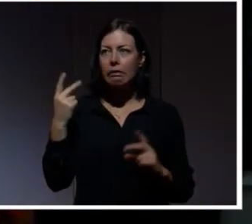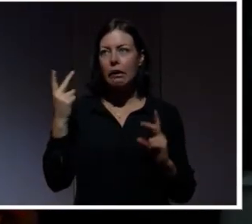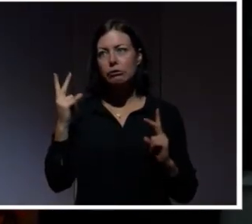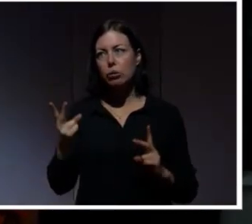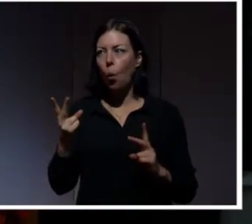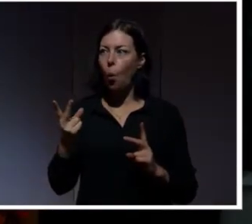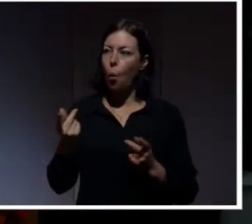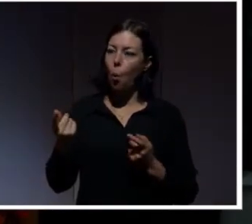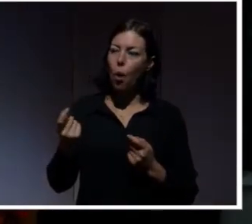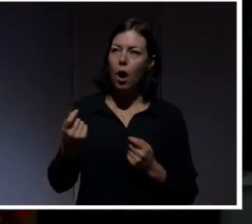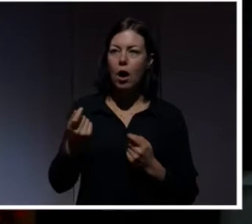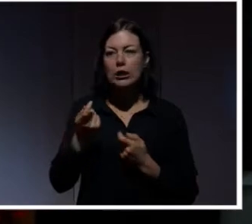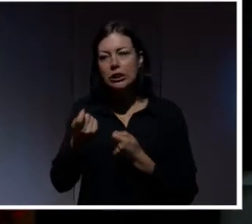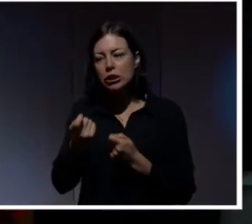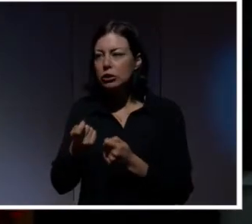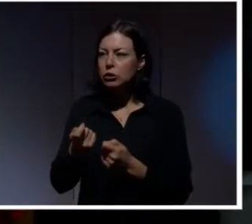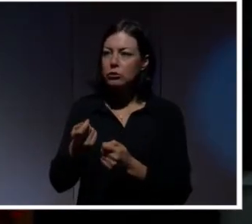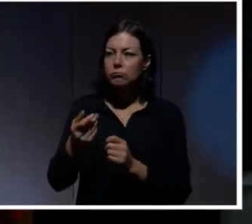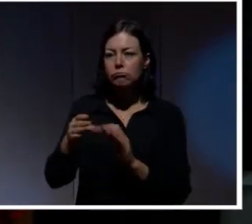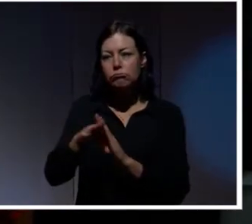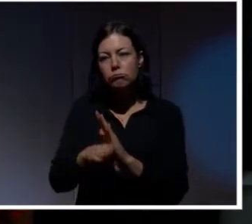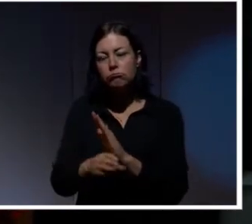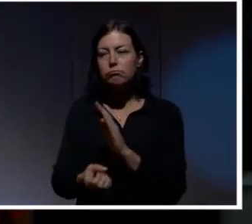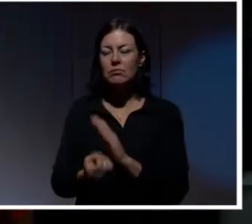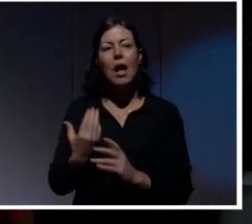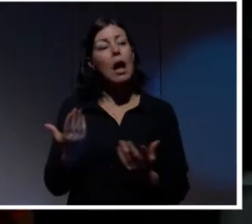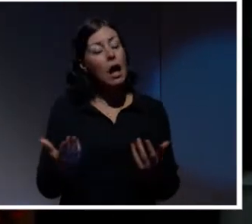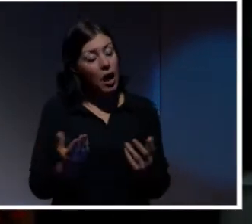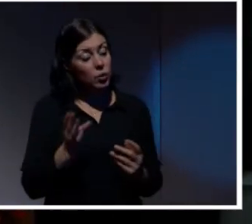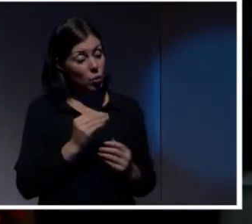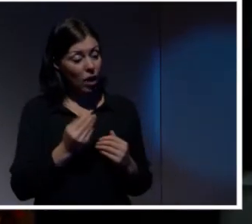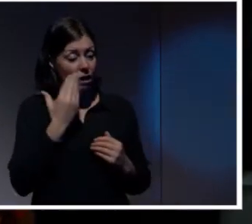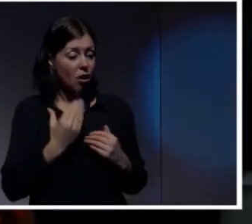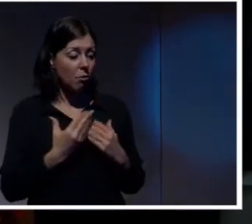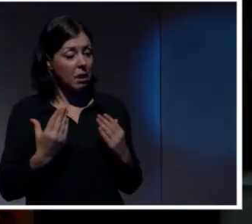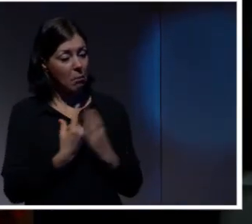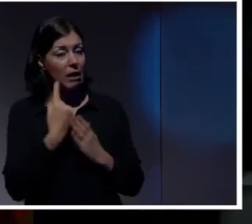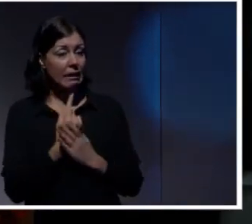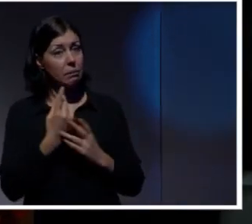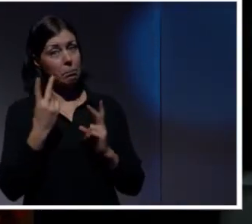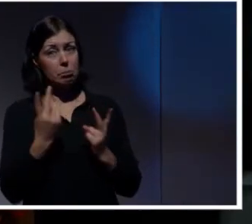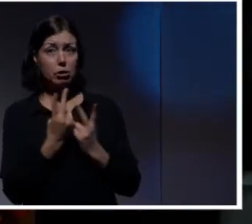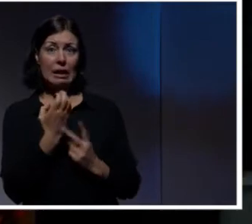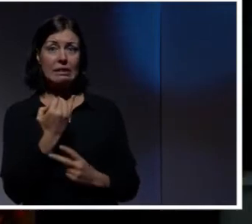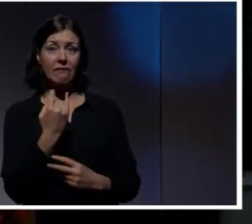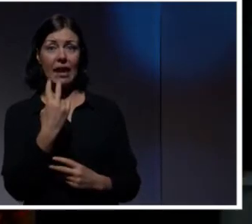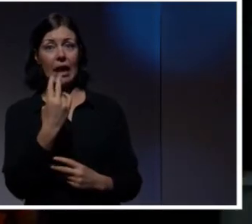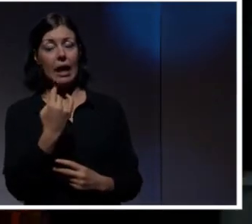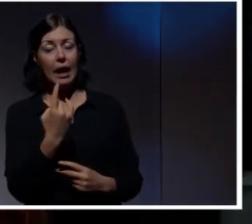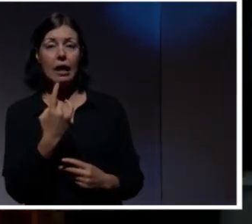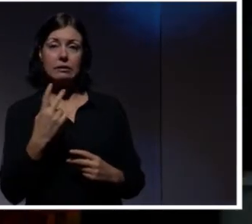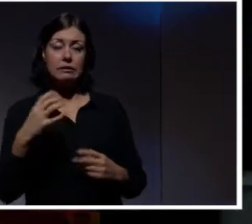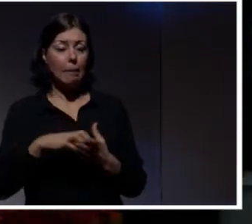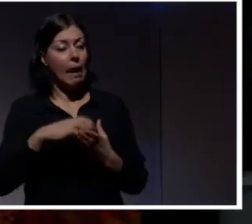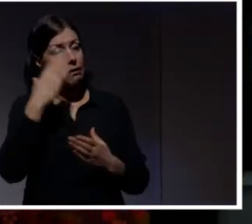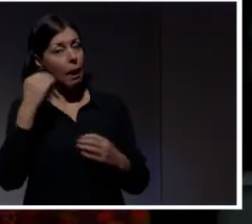det sättet. Det kanske också ger en öppnare möjlighet. För här finns ju saker som man kan göra i det civila samhället till exempel för att pressa på de här. Sen ska